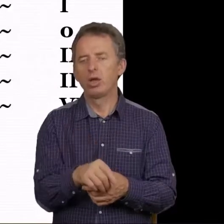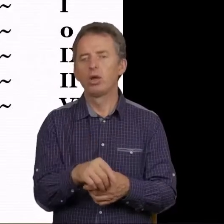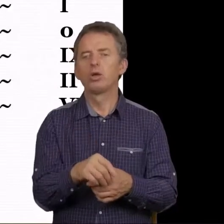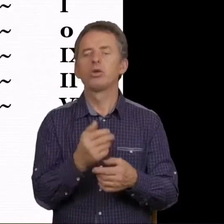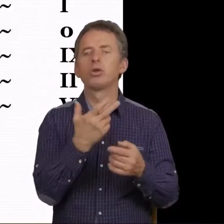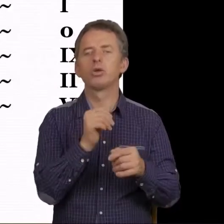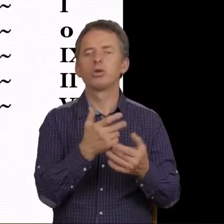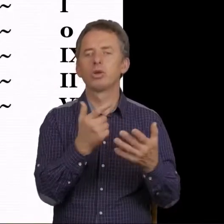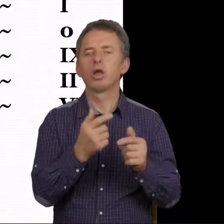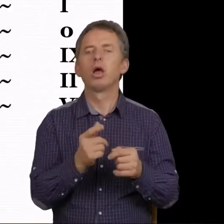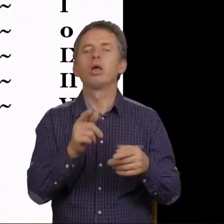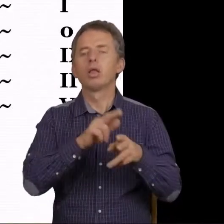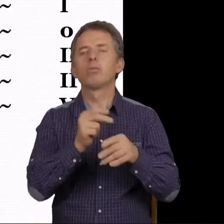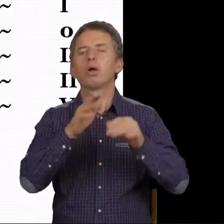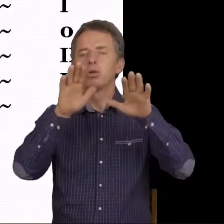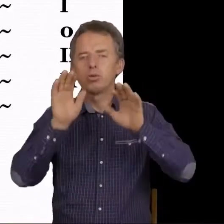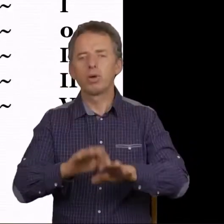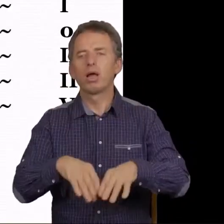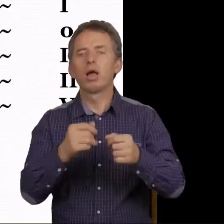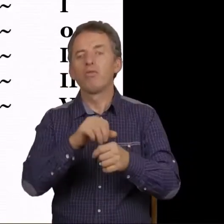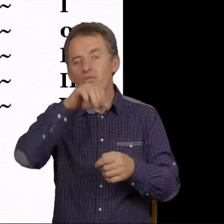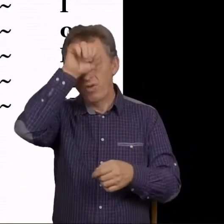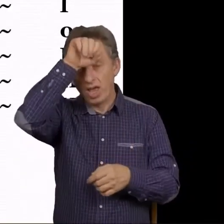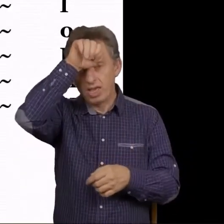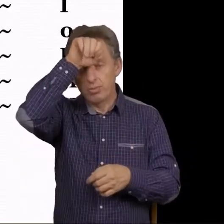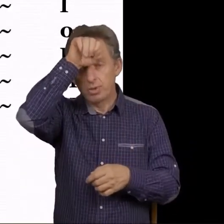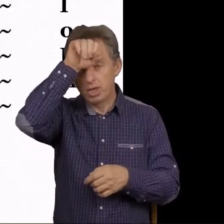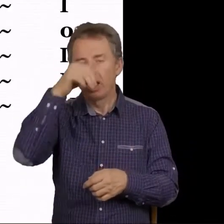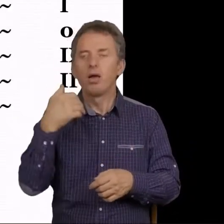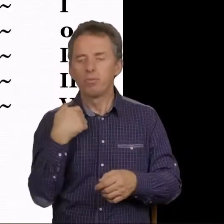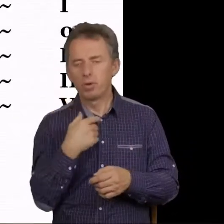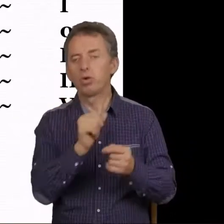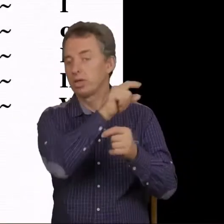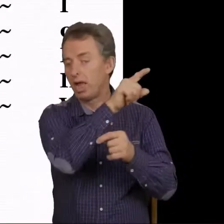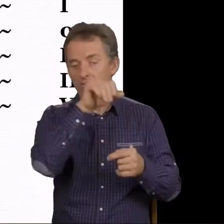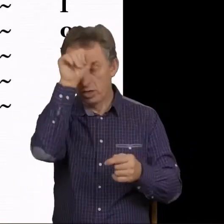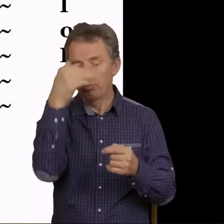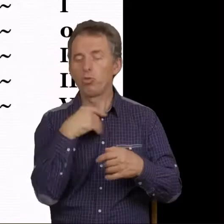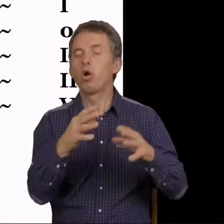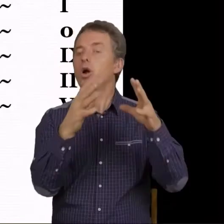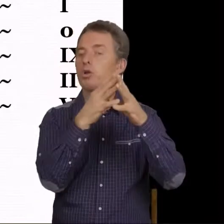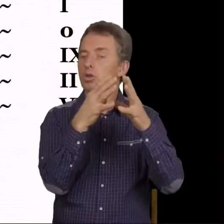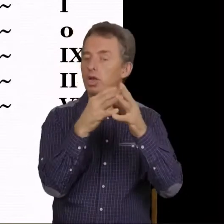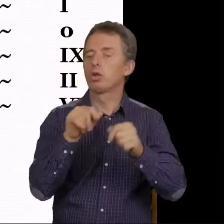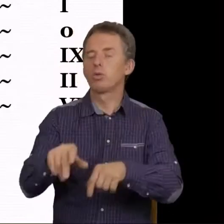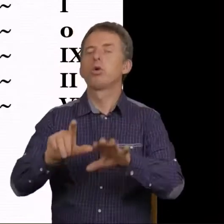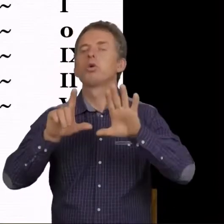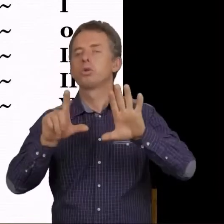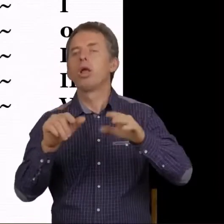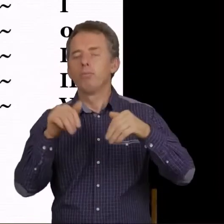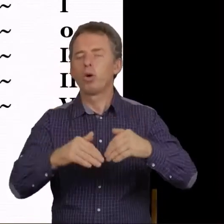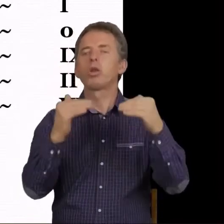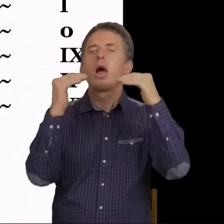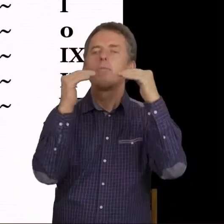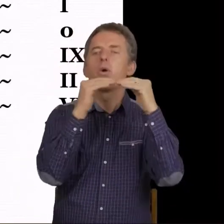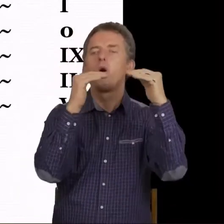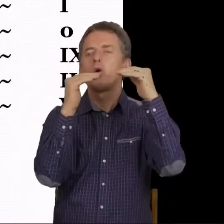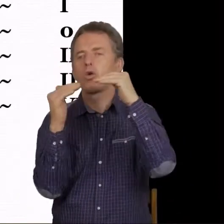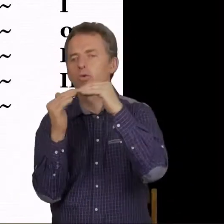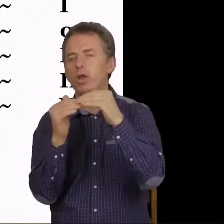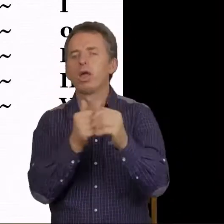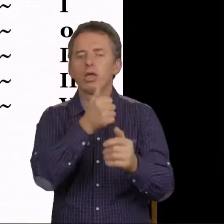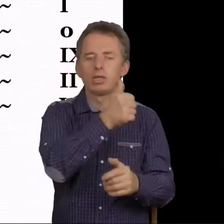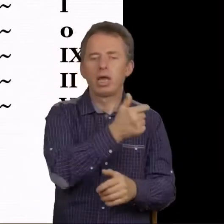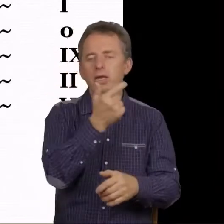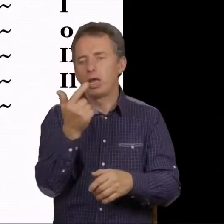a tymi, które spadały w Egipcie, prawda? Tam tych było dziesięć. No tutaj można porównywać jedne z